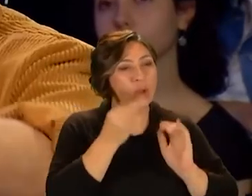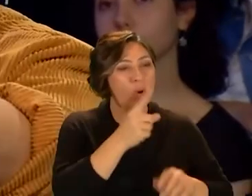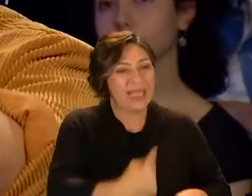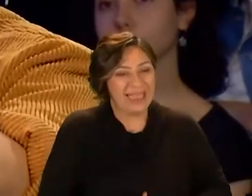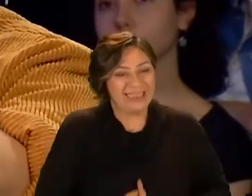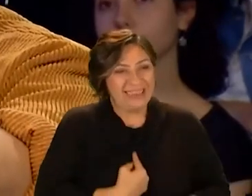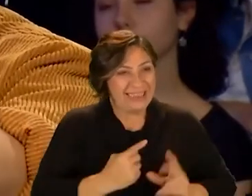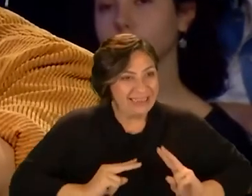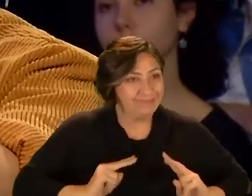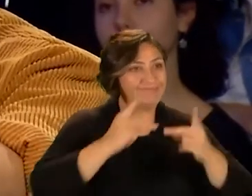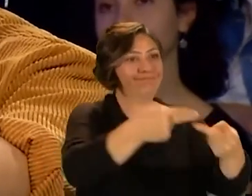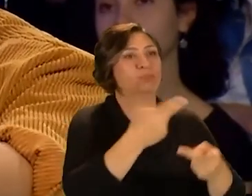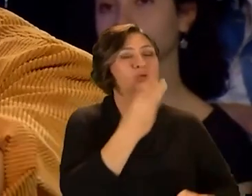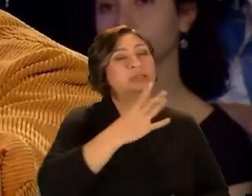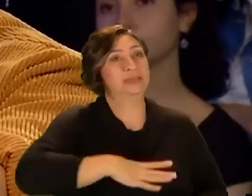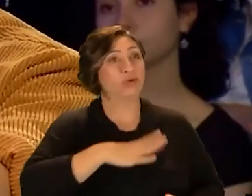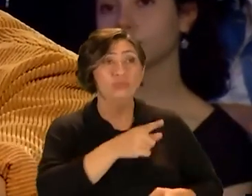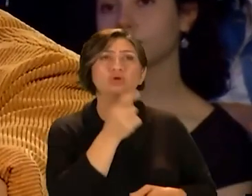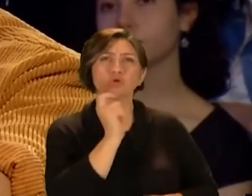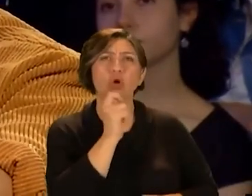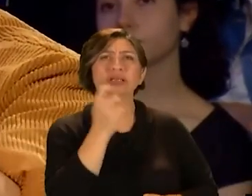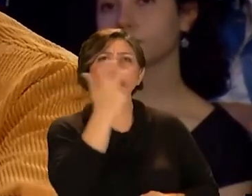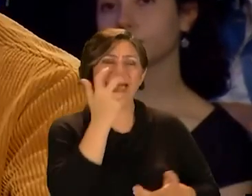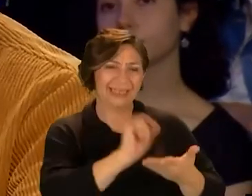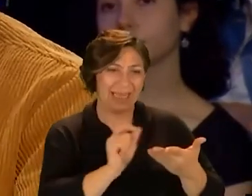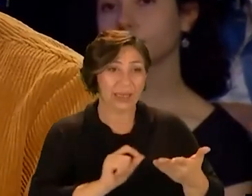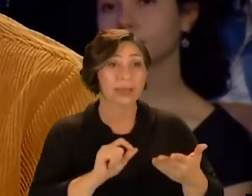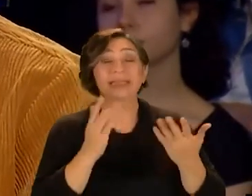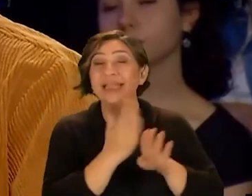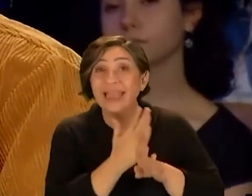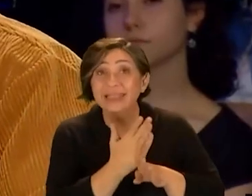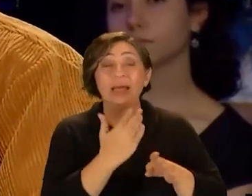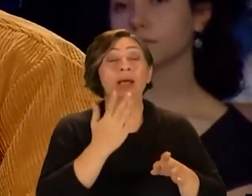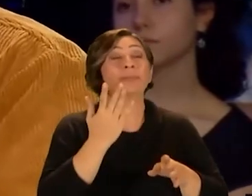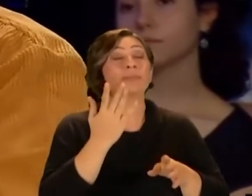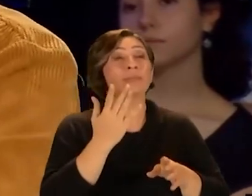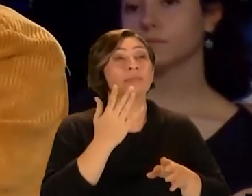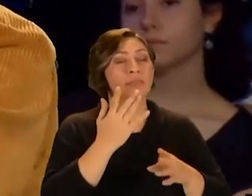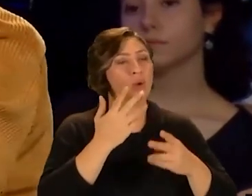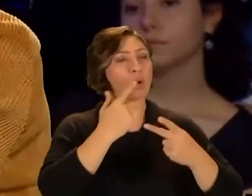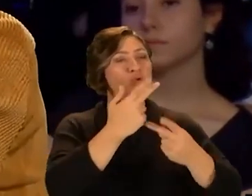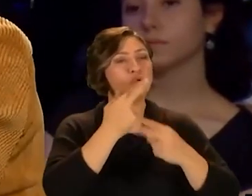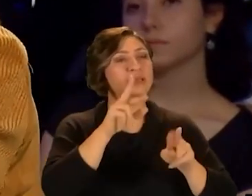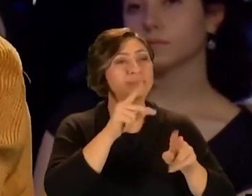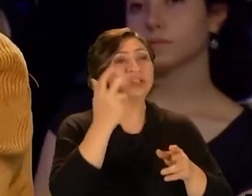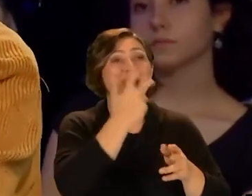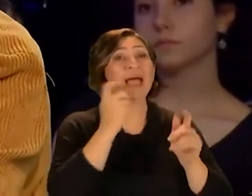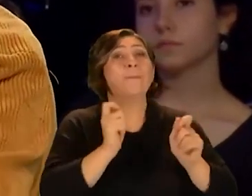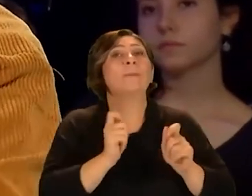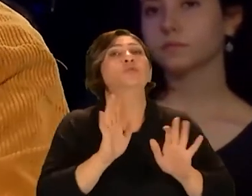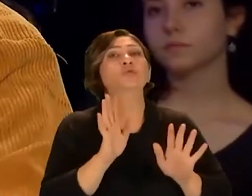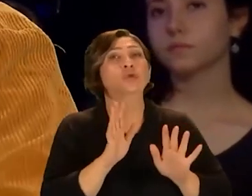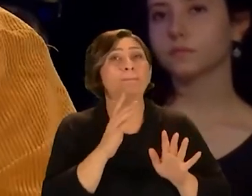olarak o hissi karşıya geçirebilmek istiyorum Bu da zor şarkı yazarken Çünkü sonuçta yani konuşur gibi şarkı